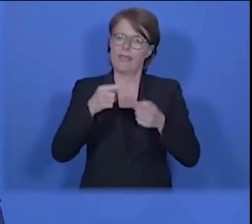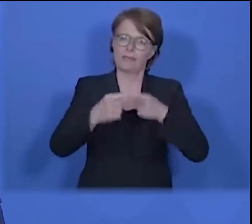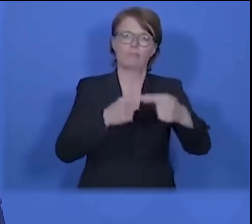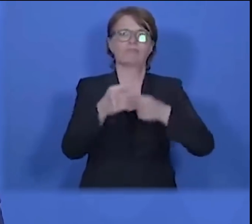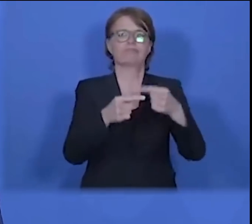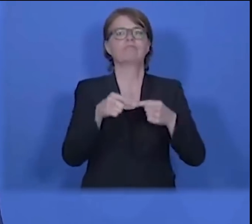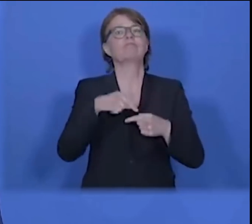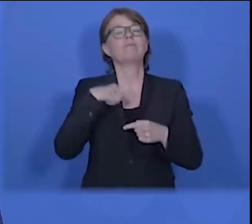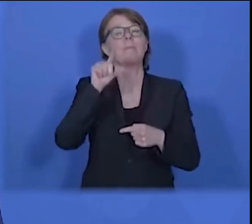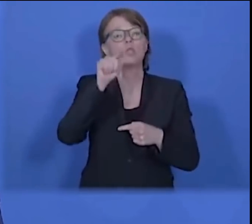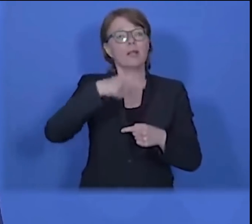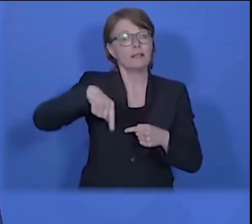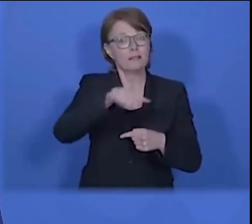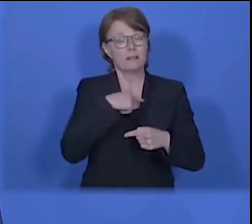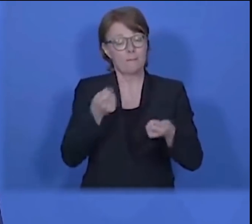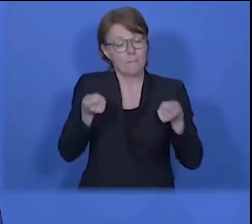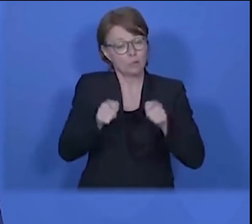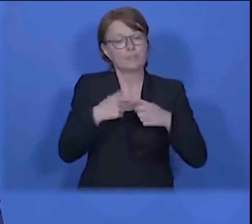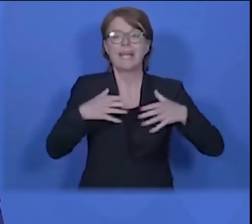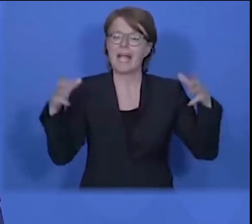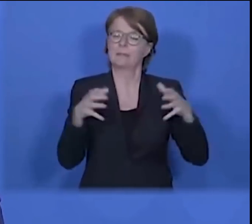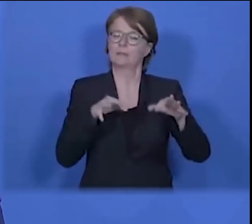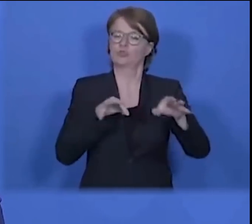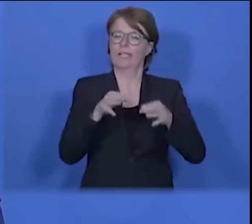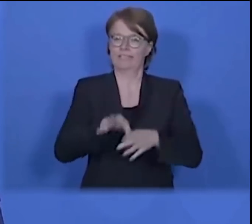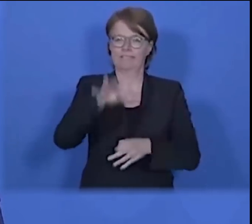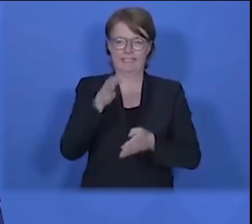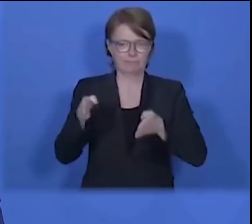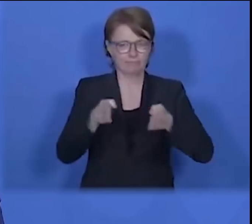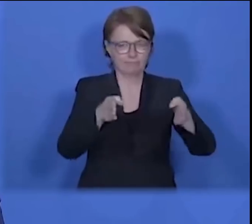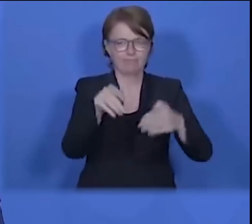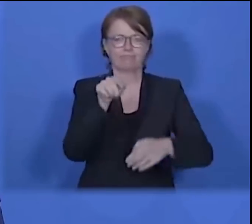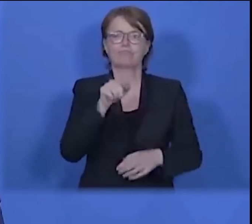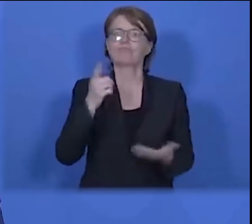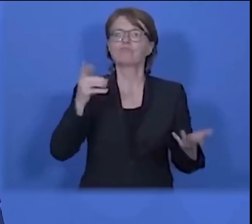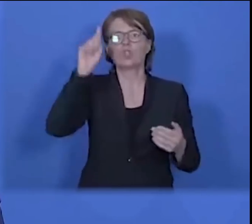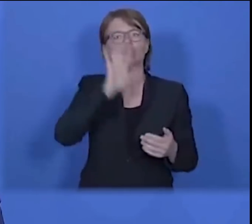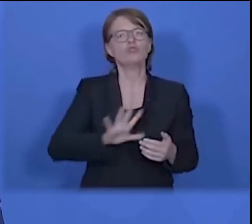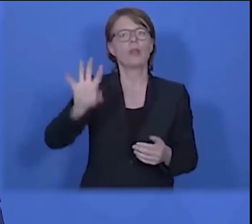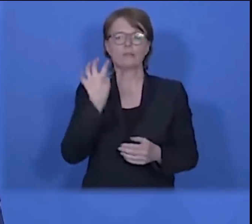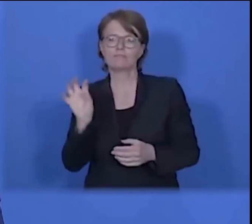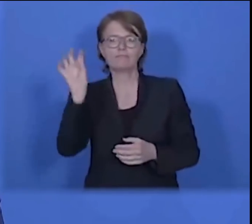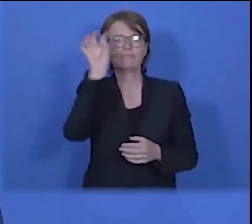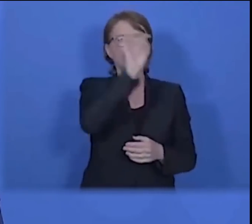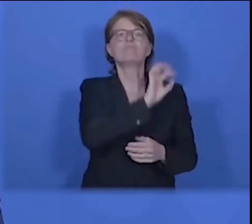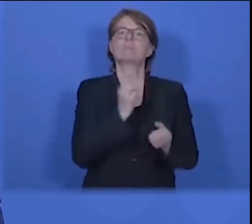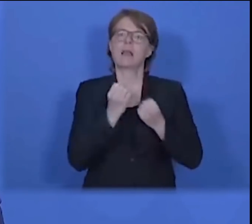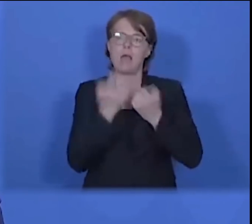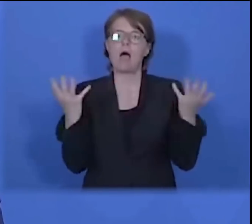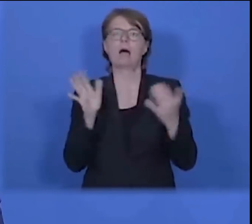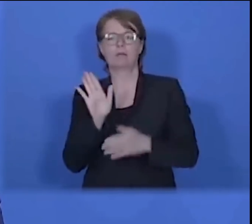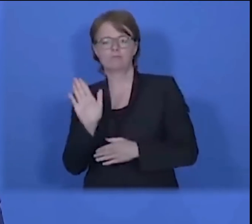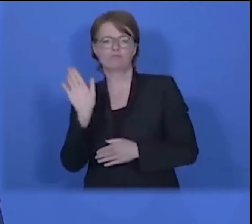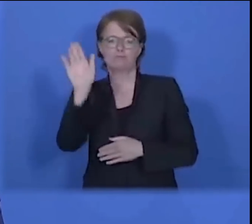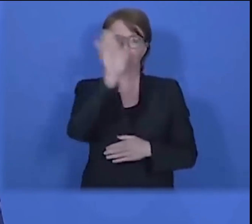Sinne einer gemeinsamen Strategie zu fassen. Aber natürlich sind wir ein föderales Land. Das heißt, es gibt regionale